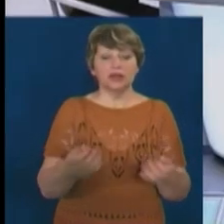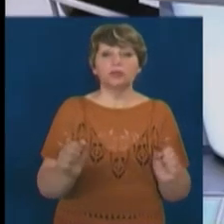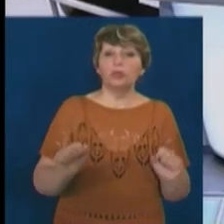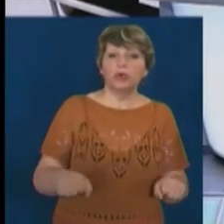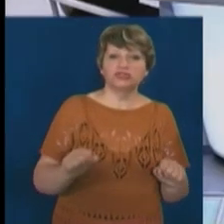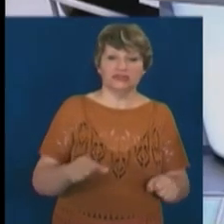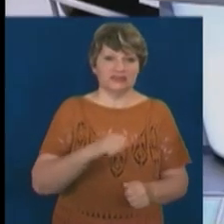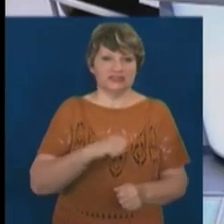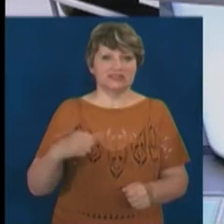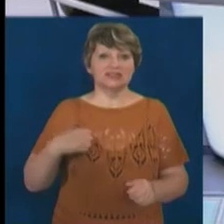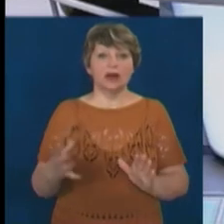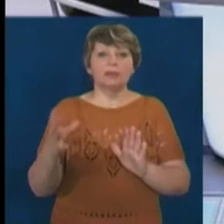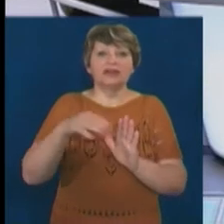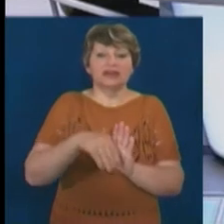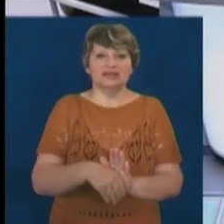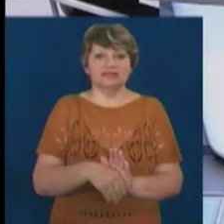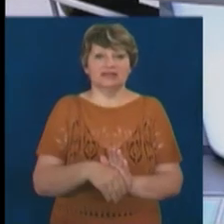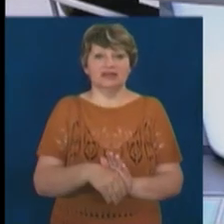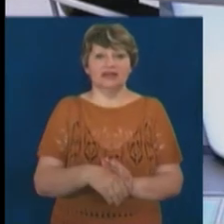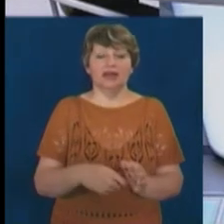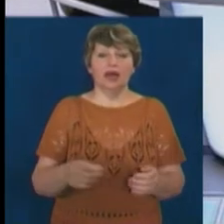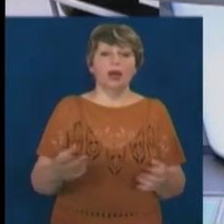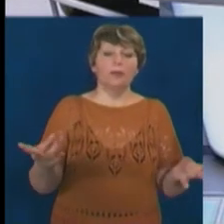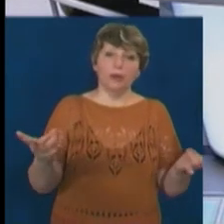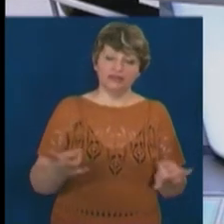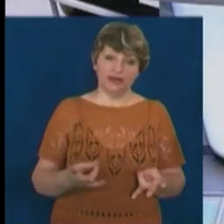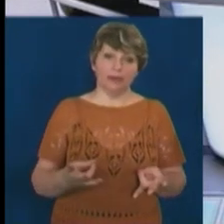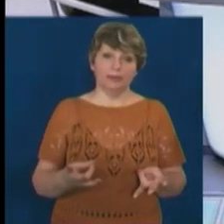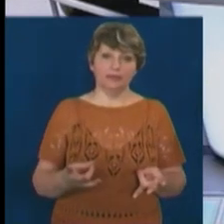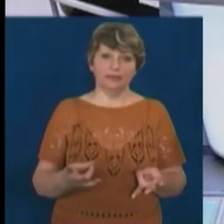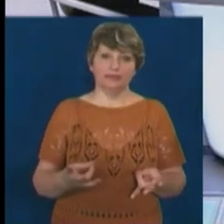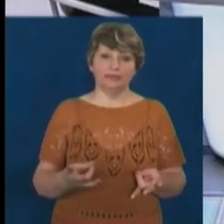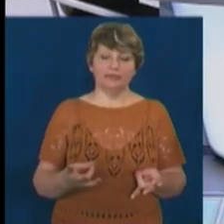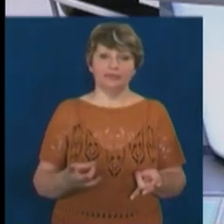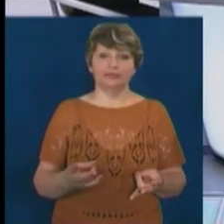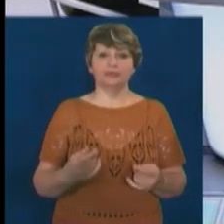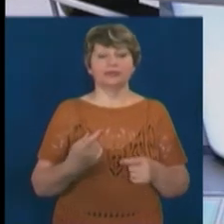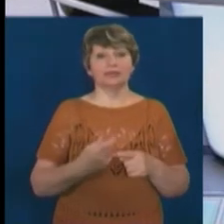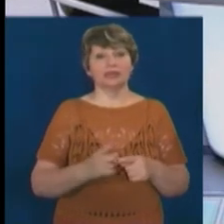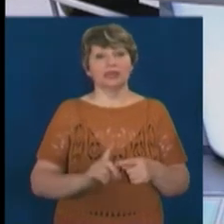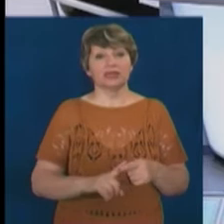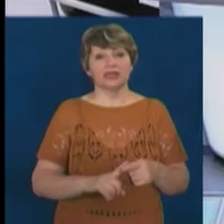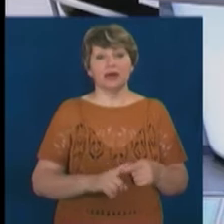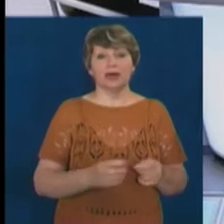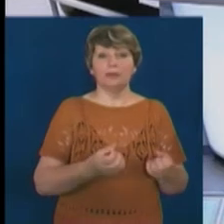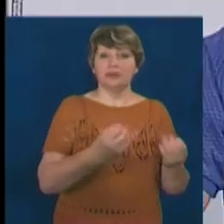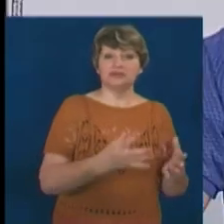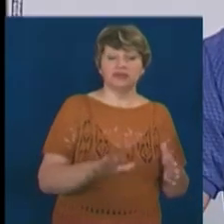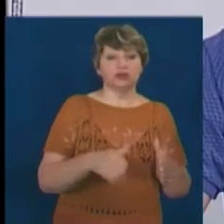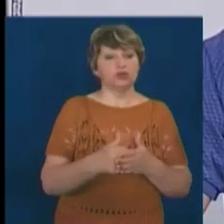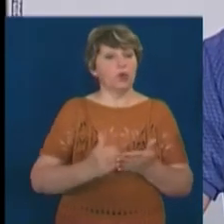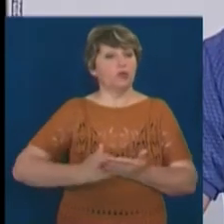самореалізації, для здоволення всіх потреб від базових до найвищих потреб.